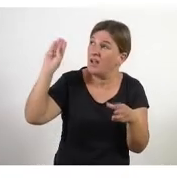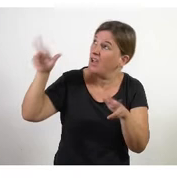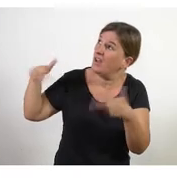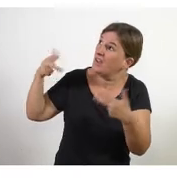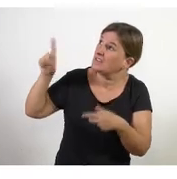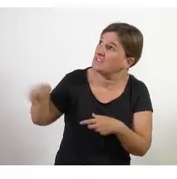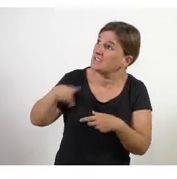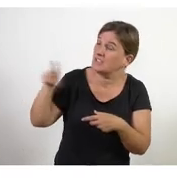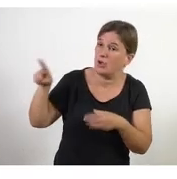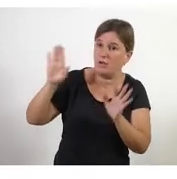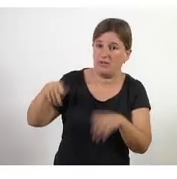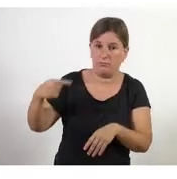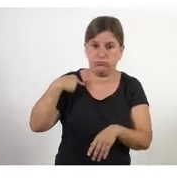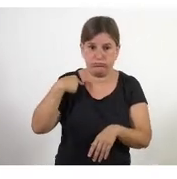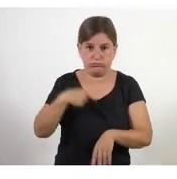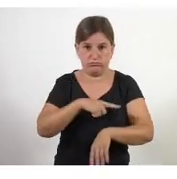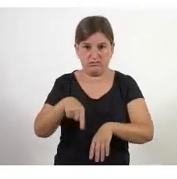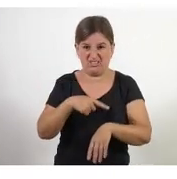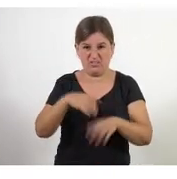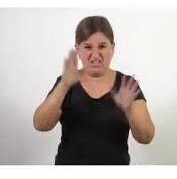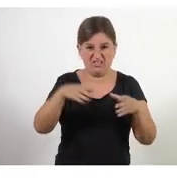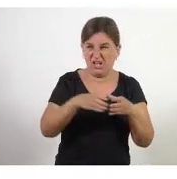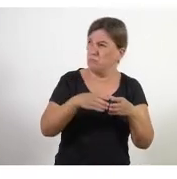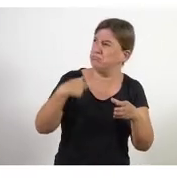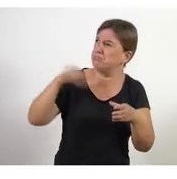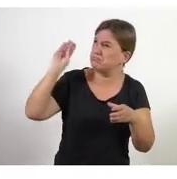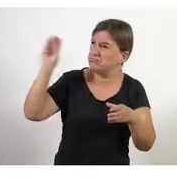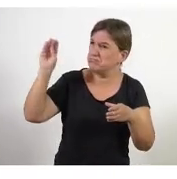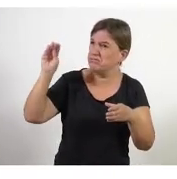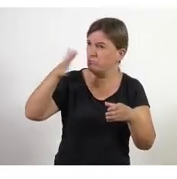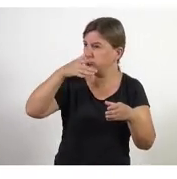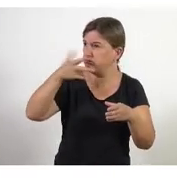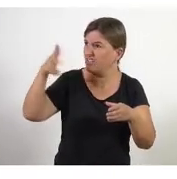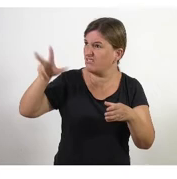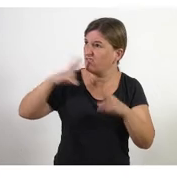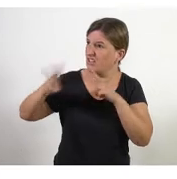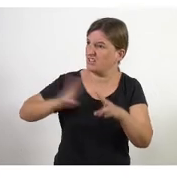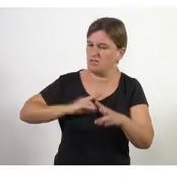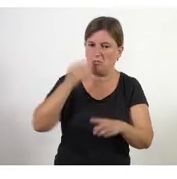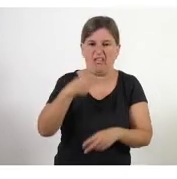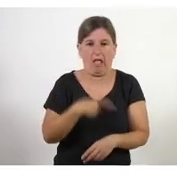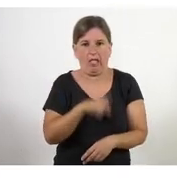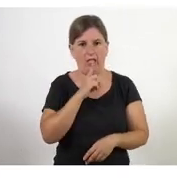doncs arriba un moment en dius mira saps què com és tot això trigarà tres mesos d'aquí tres mesos ja no dic res